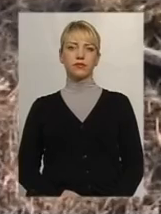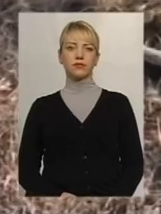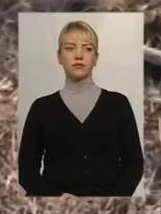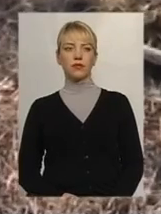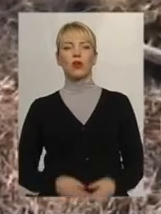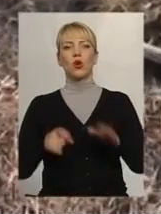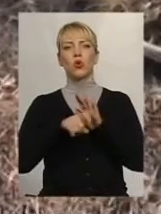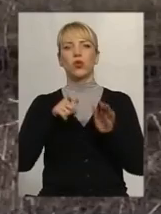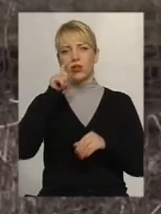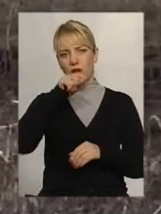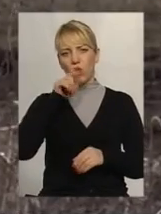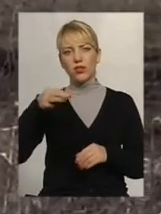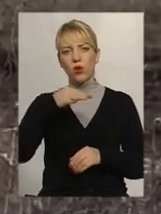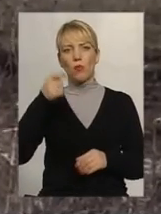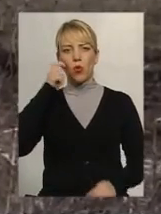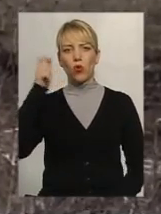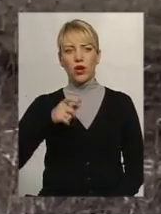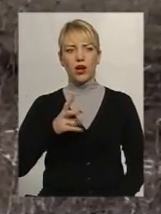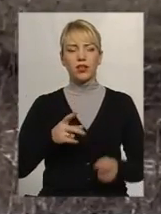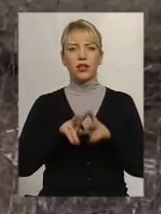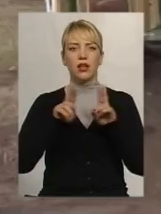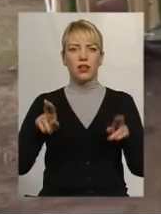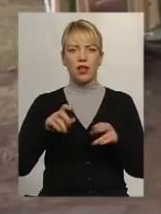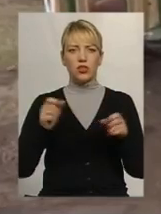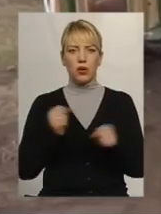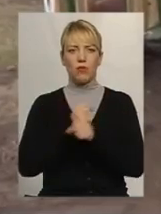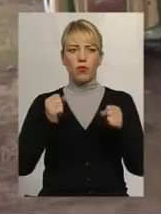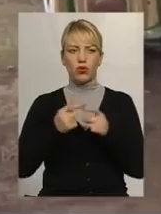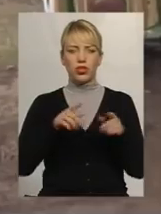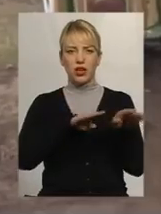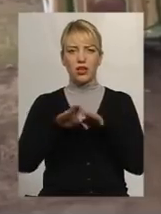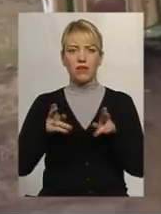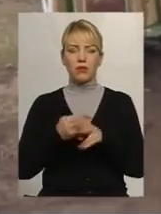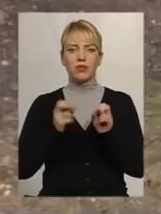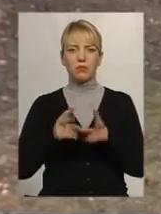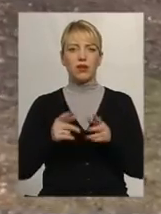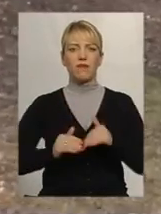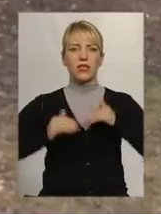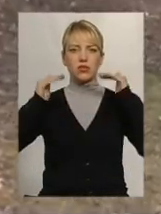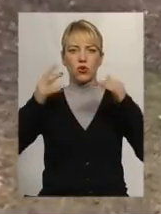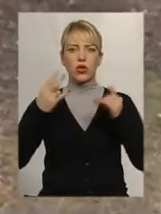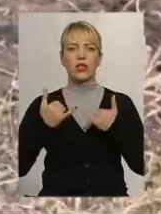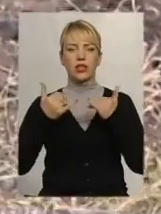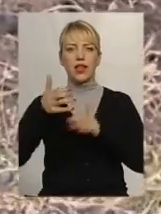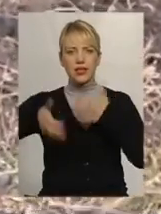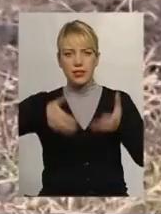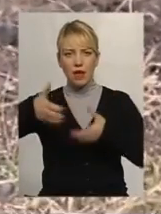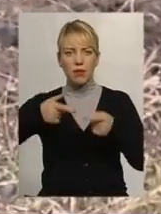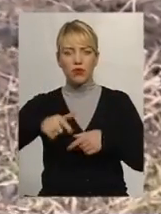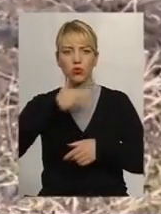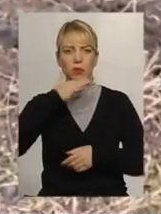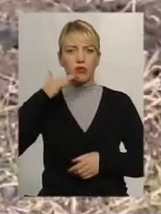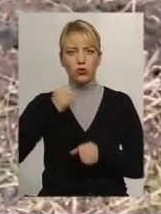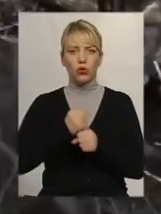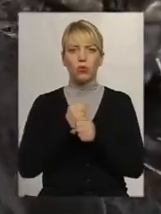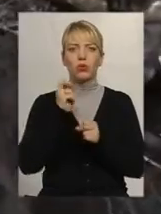Донецька і Луганська області України, наче порохова бочка, рівень мінної небезпеки тут високий. Для саперів у цих регіонах достатньо роботи.